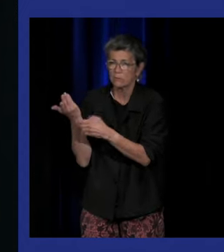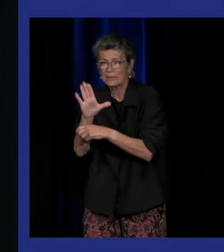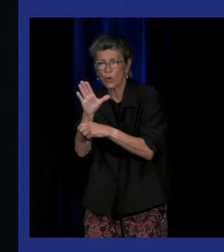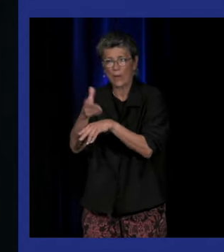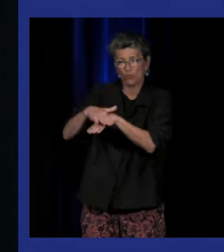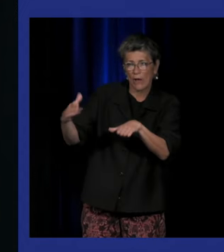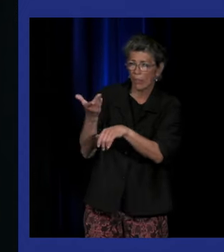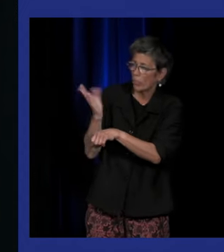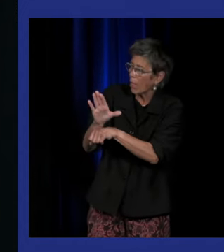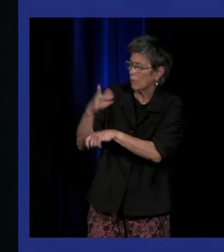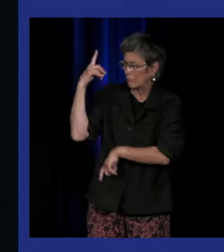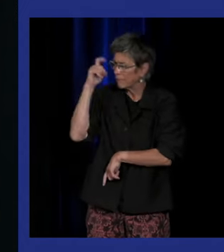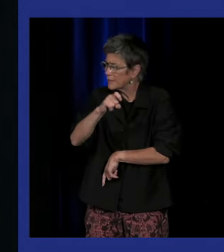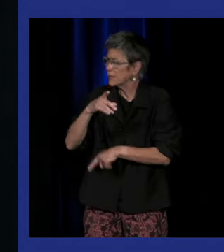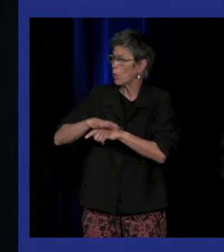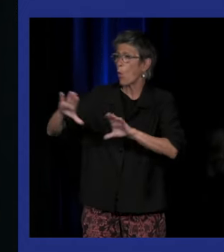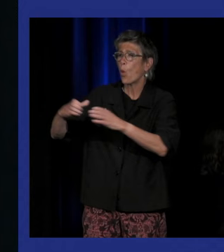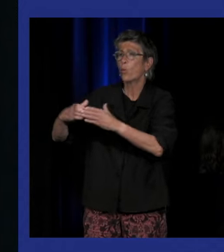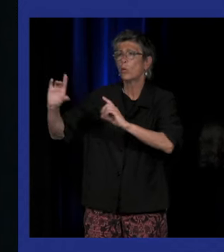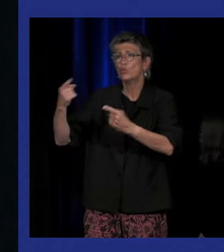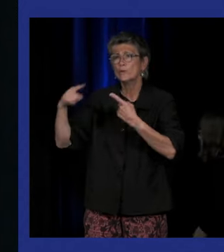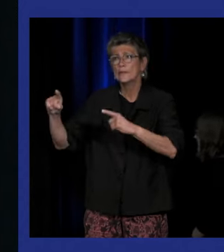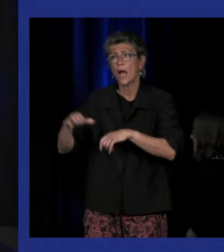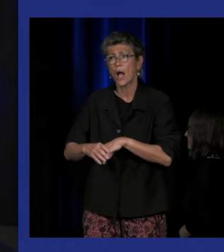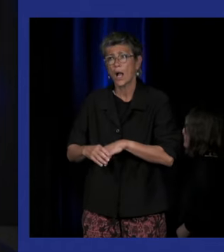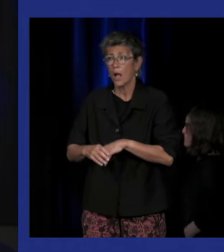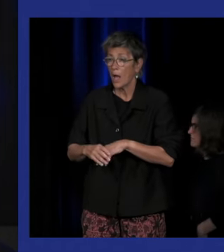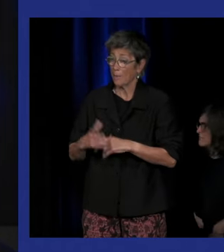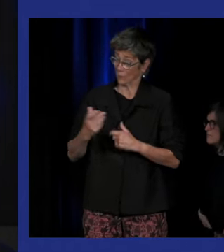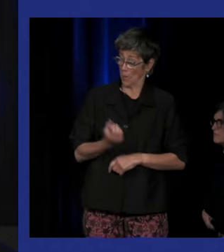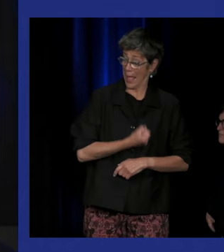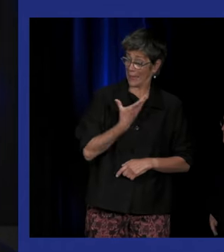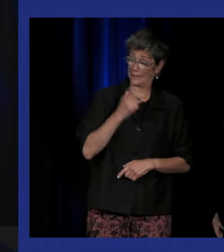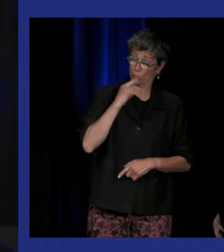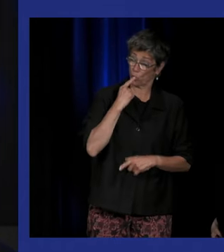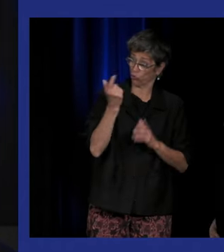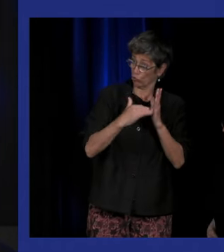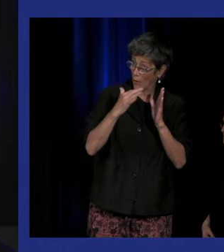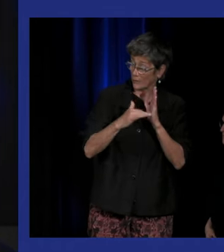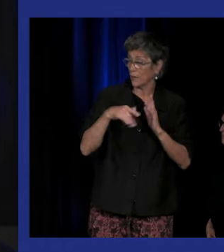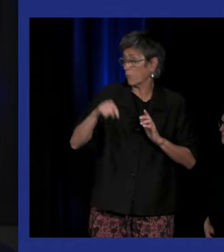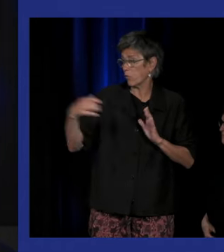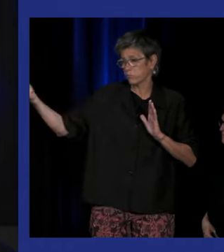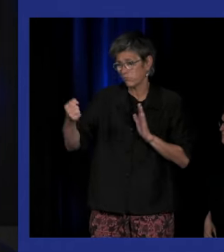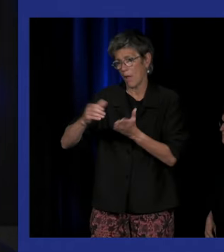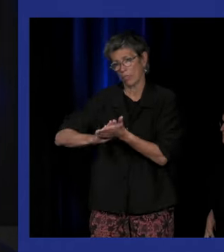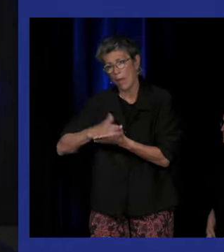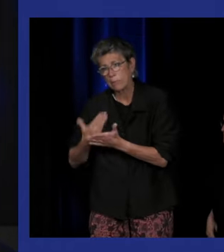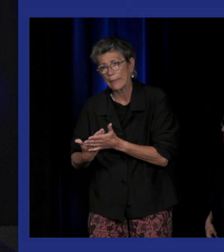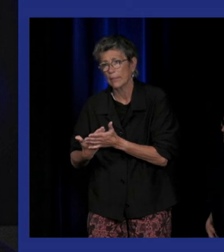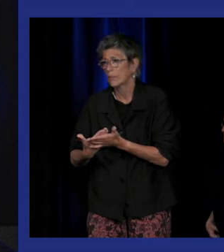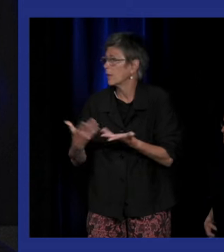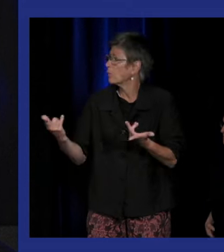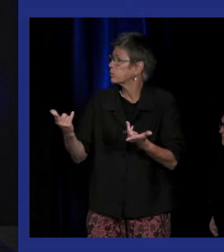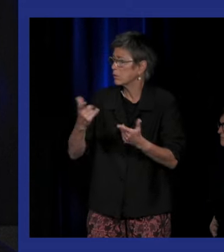voyait que pour travailler avec un groupe des musiciens par exemple si c'est des artistes sourds chants-signeurs il faut aussi qu'il y ait des interprètes des langues des